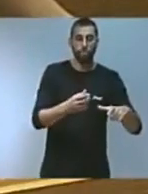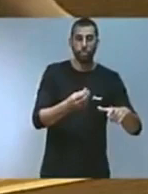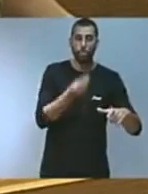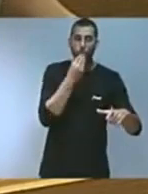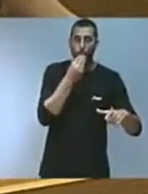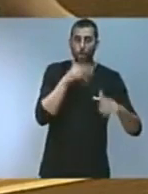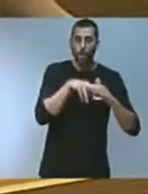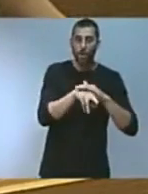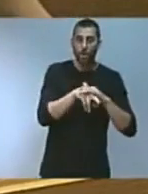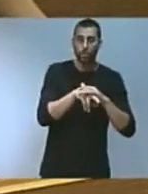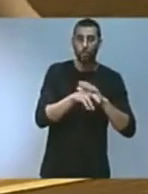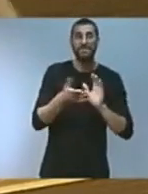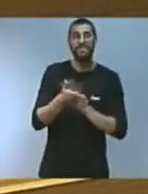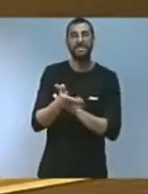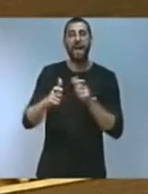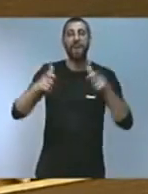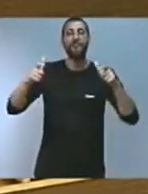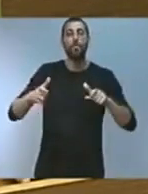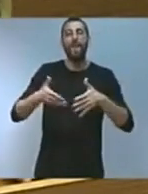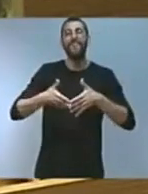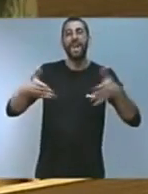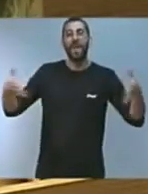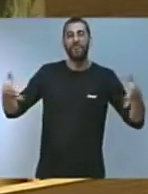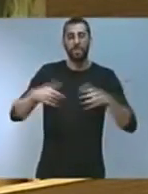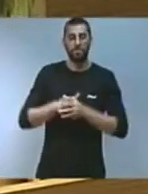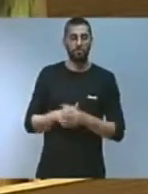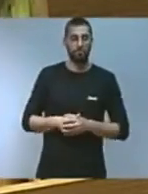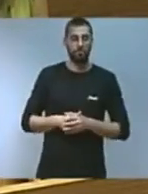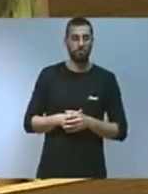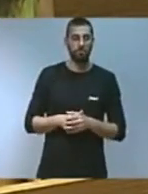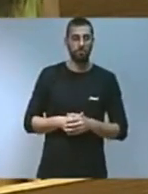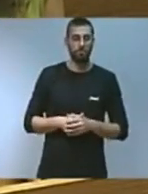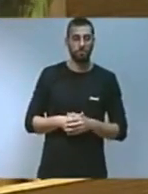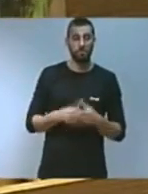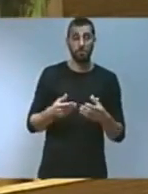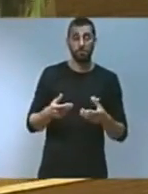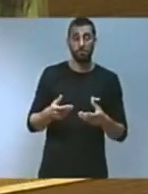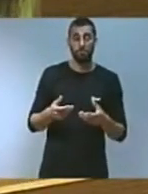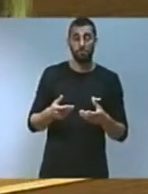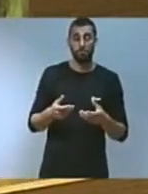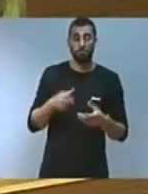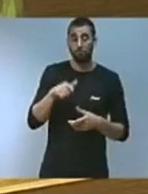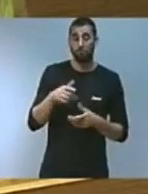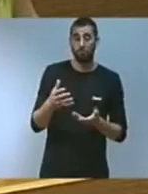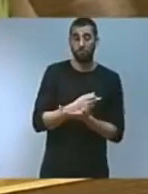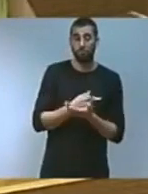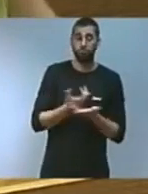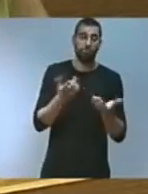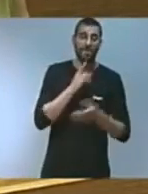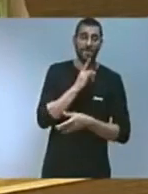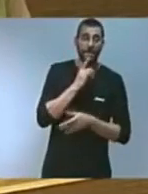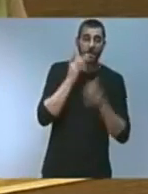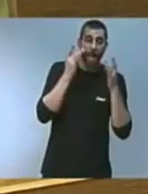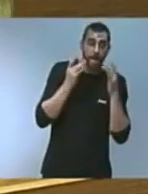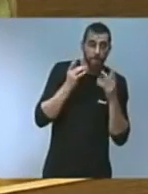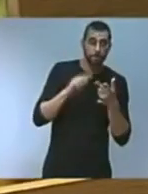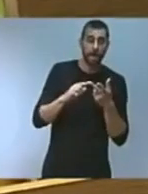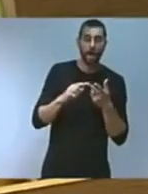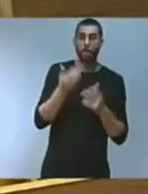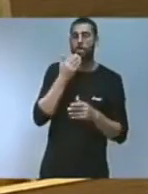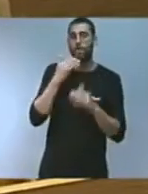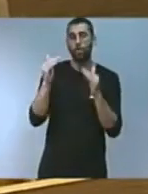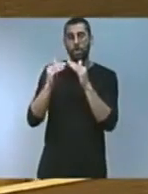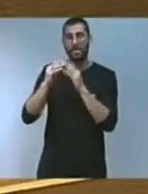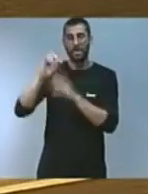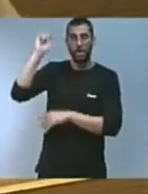les grans ciutats. On guanyem tots, des de l'utilització de les energies més netes i que produïm a casa com és el sol, la força